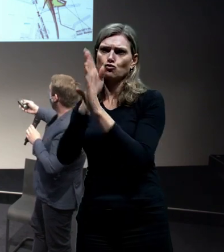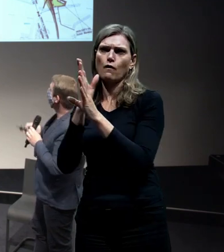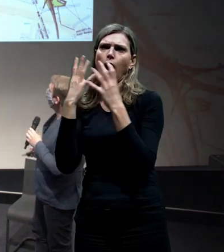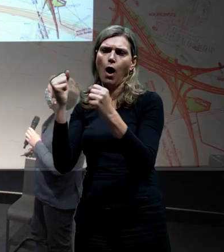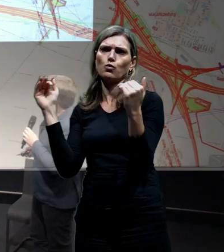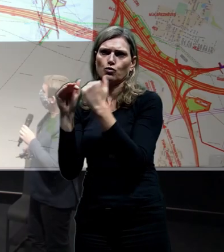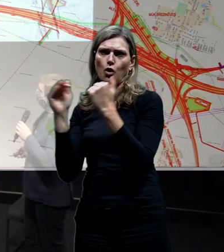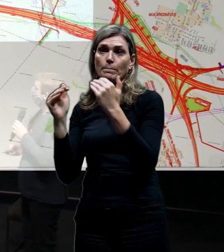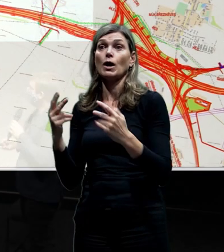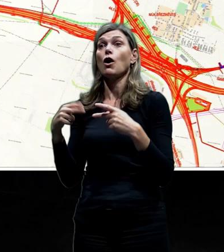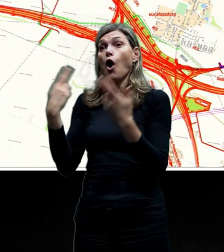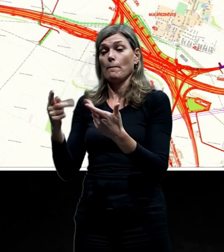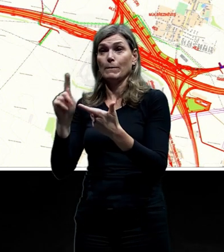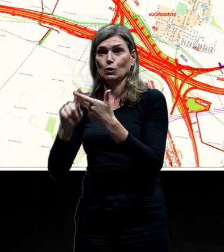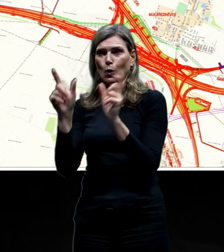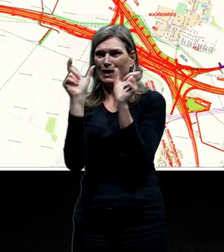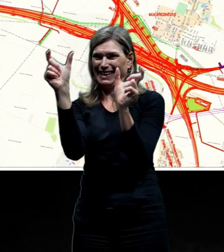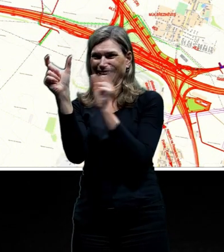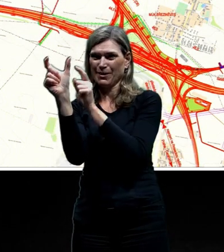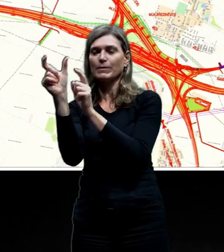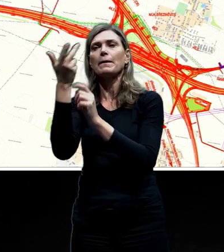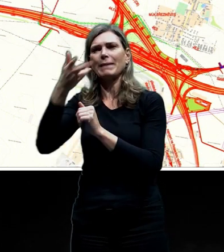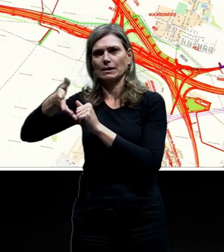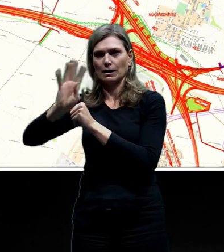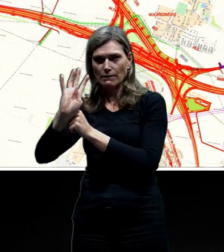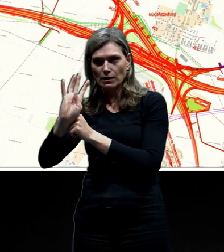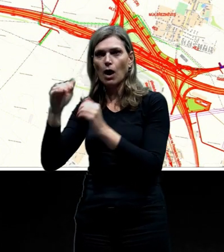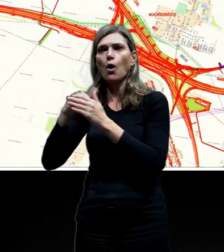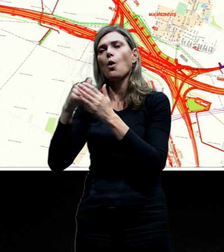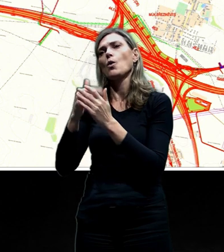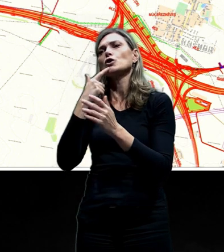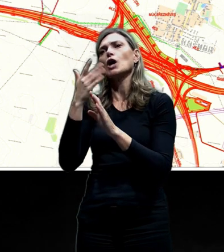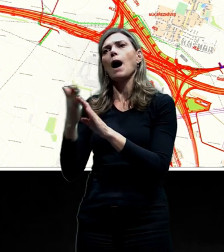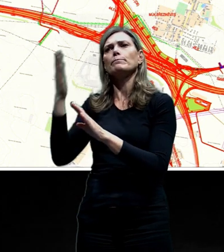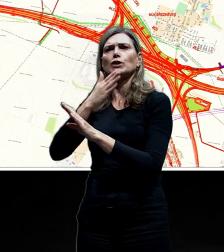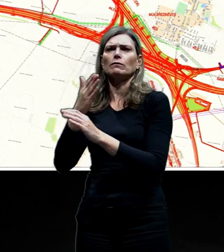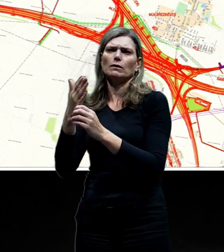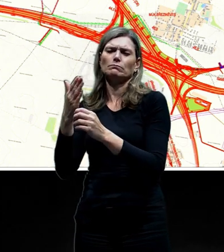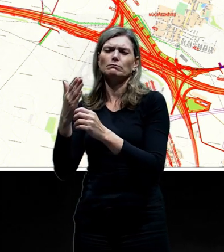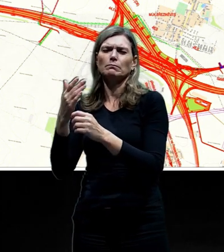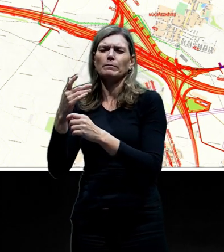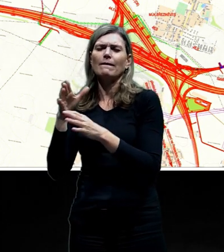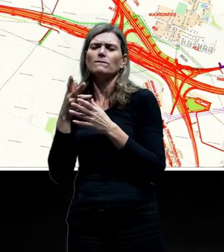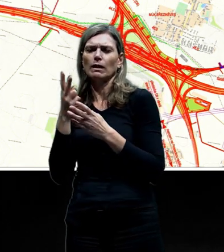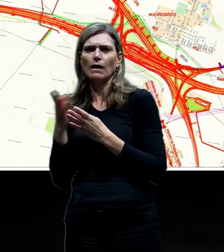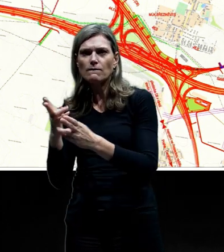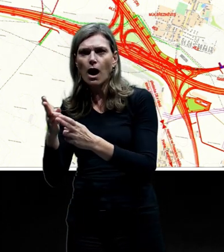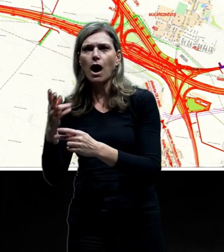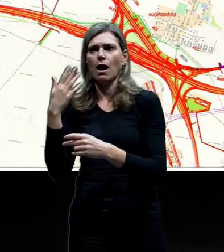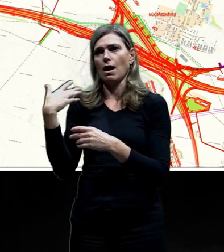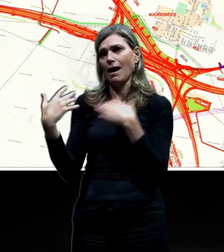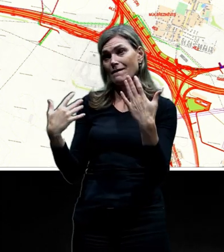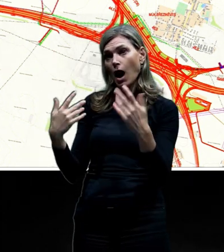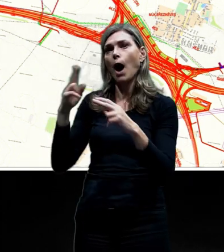Tady máme stavbu 519. Ta začíná vlastně na levém předpolí Vltavy. Její součástí je most přes